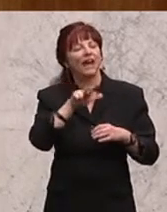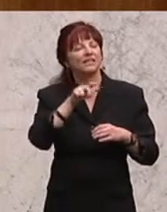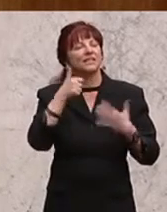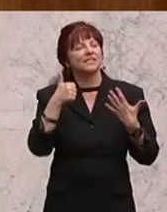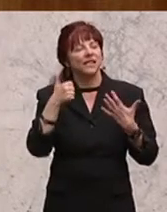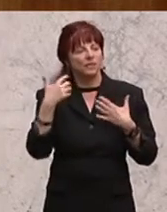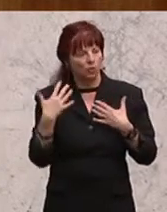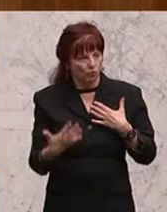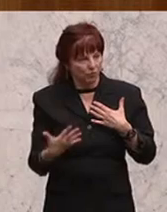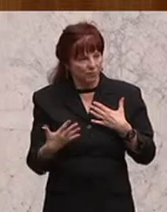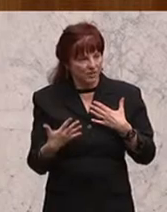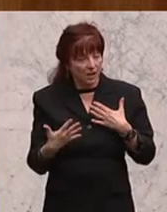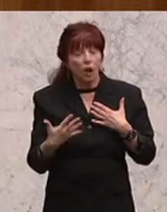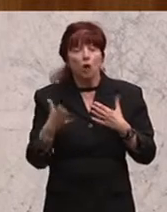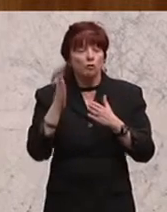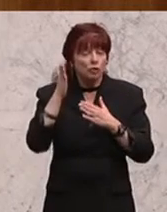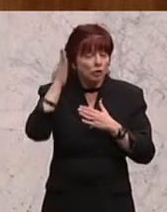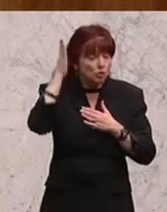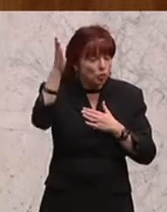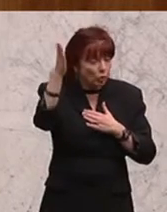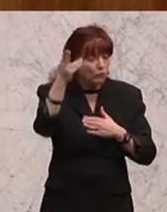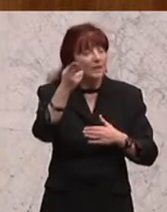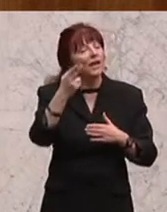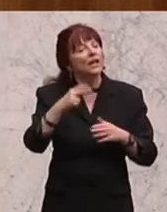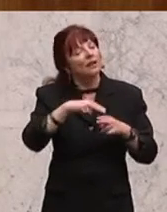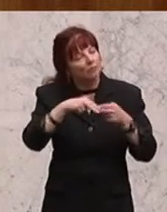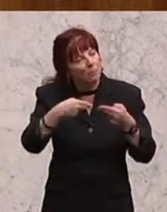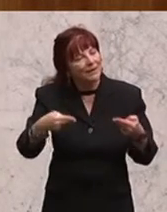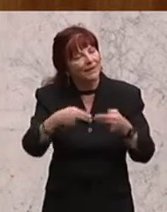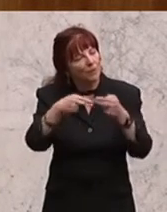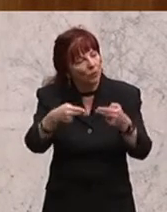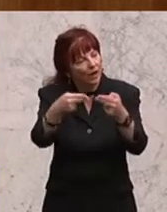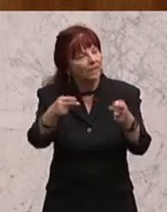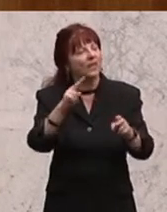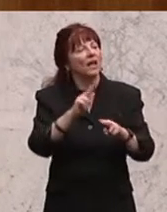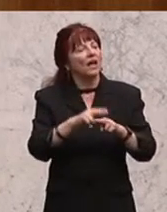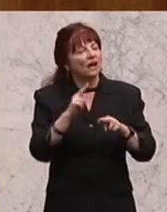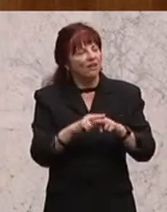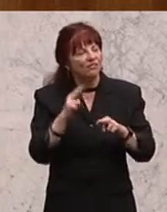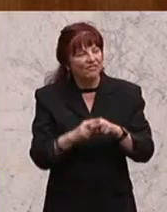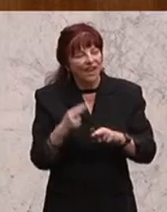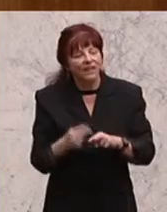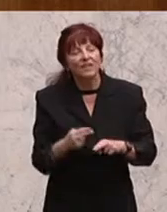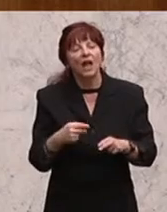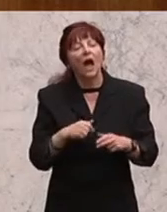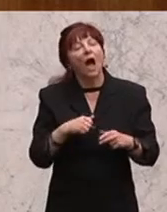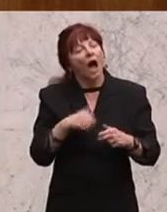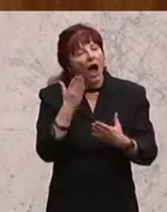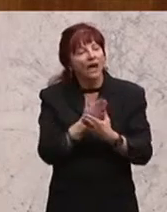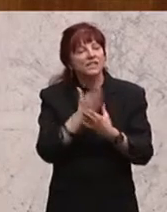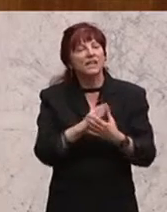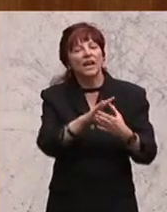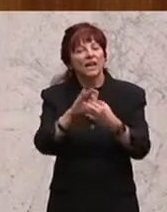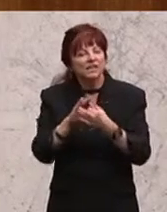der Aktiengesellschaft, also dieser ausgegliederten Hypo, nach Eintragung der Aktiengesellschaft ins Firmenbuch, dass die übernommen werden.